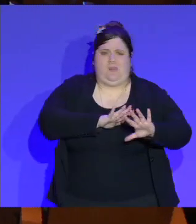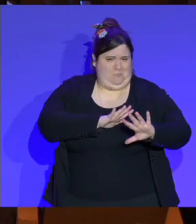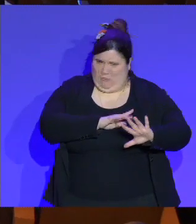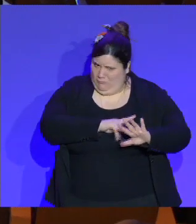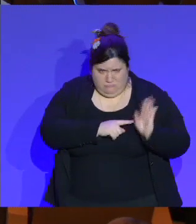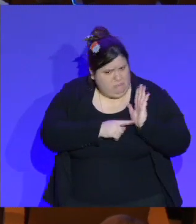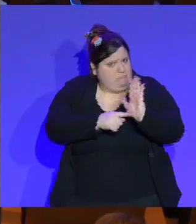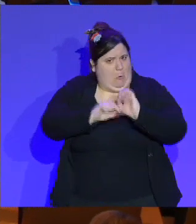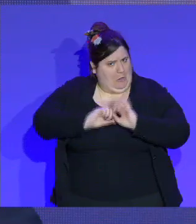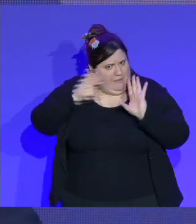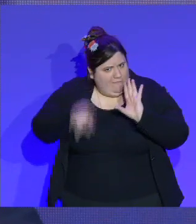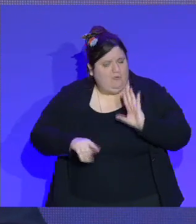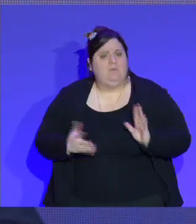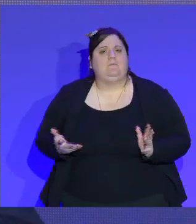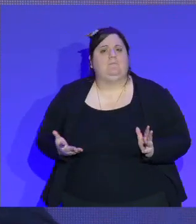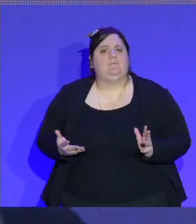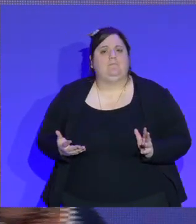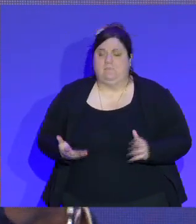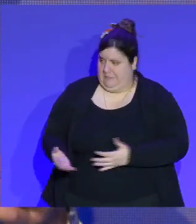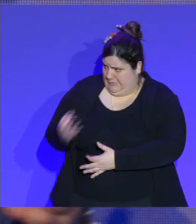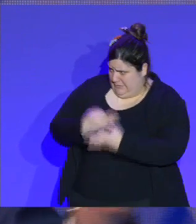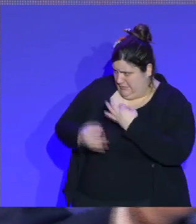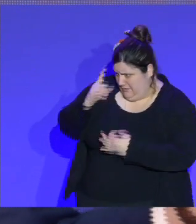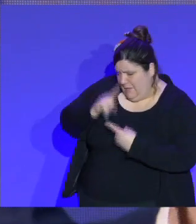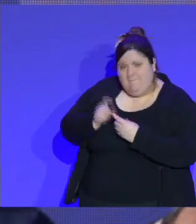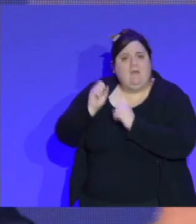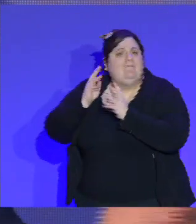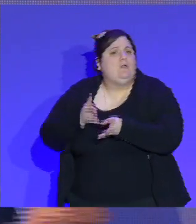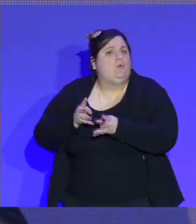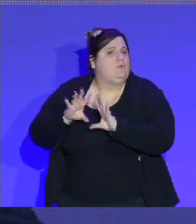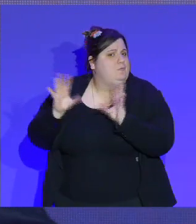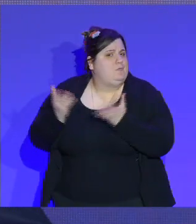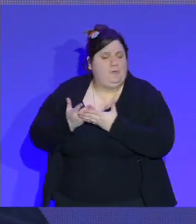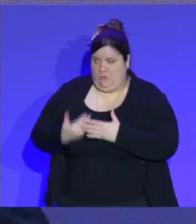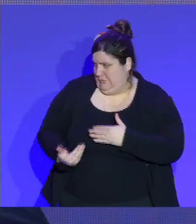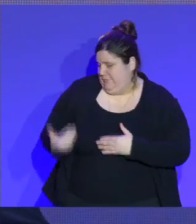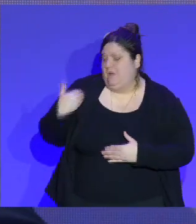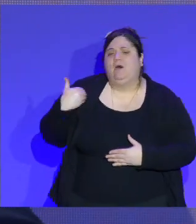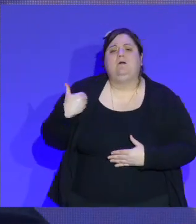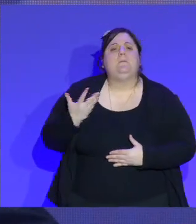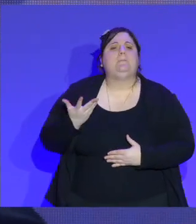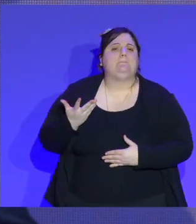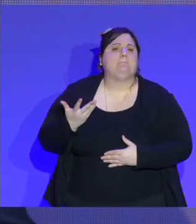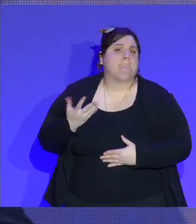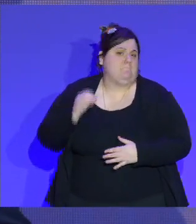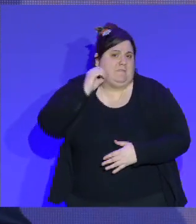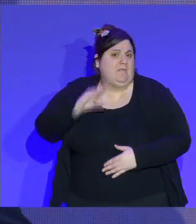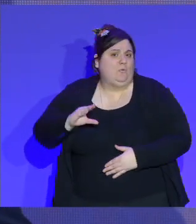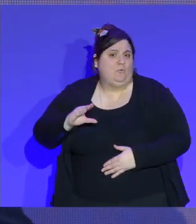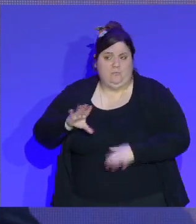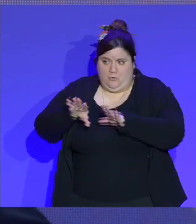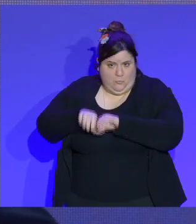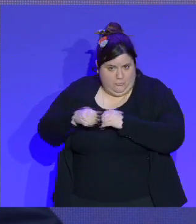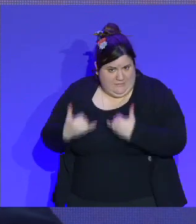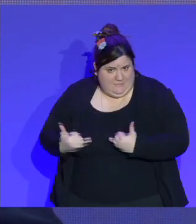Vous parliez du vélo des cycles. Je veux dire, j'ai été il n pas très longtemps encore au salon du Made in France. C'est le bazar. C'est